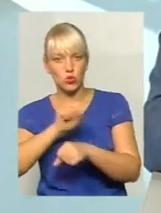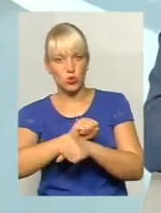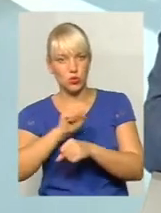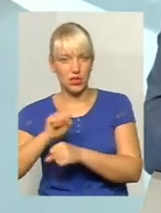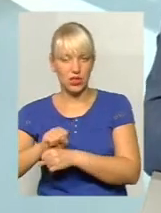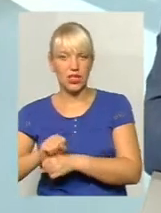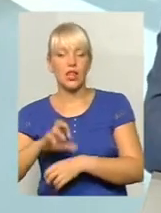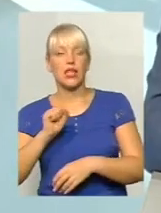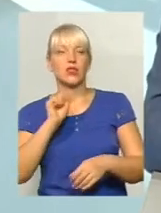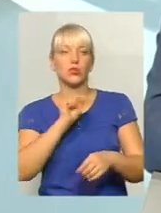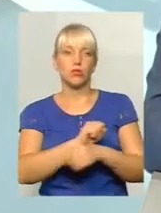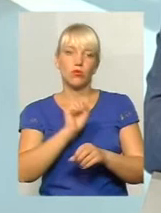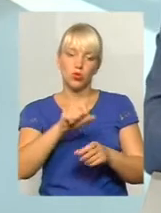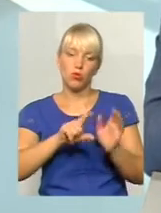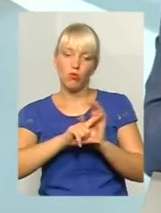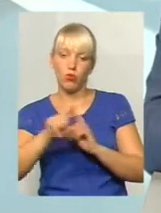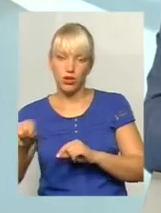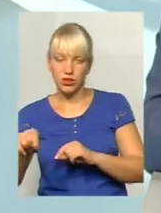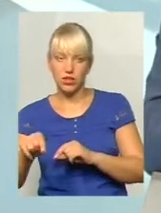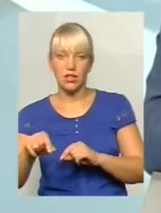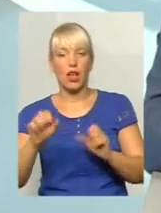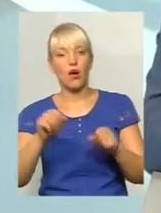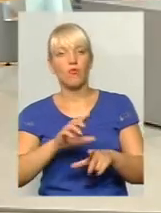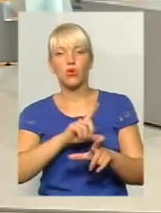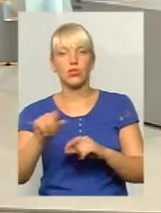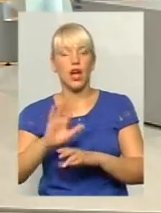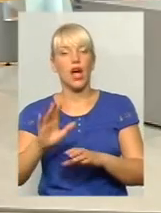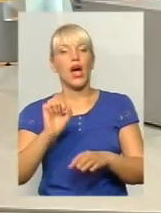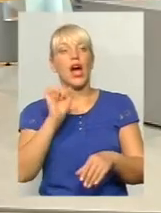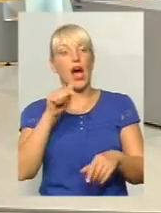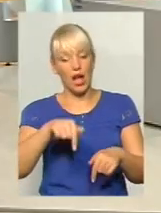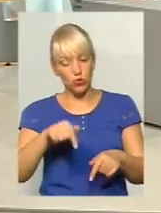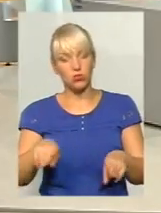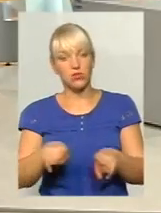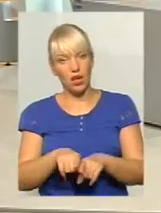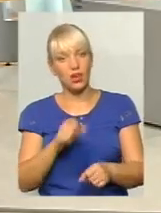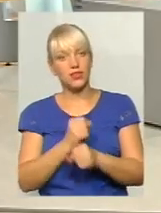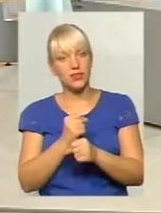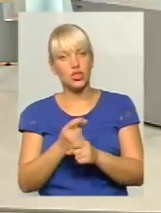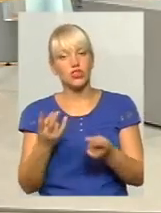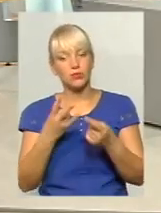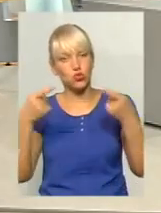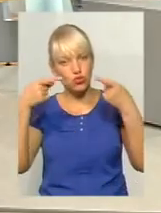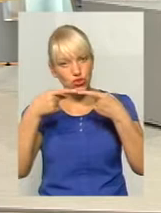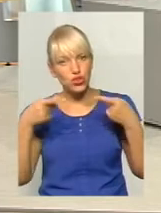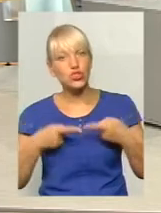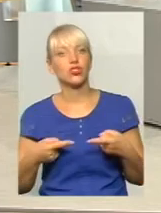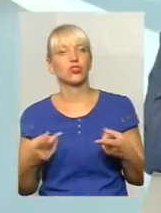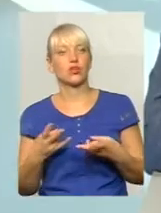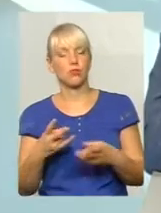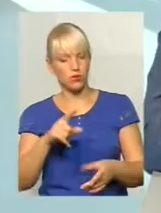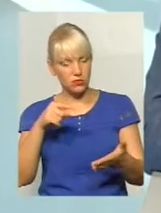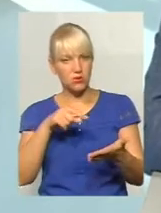може проїхати, може не проїхати. А тут так, тут може зупинятися, тут має постійно